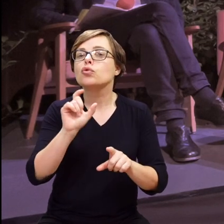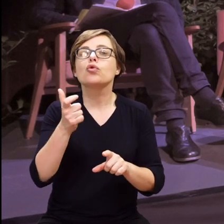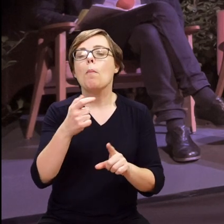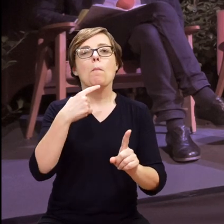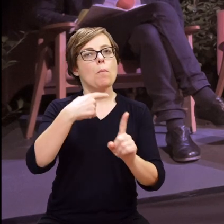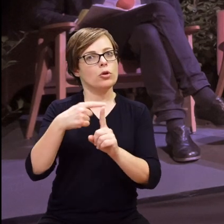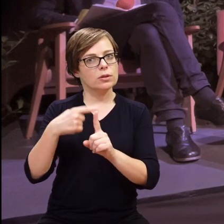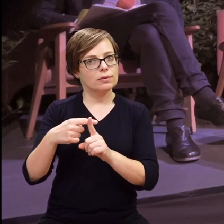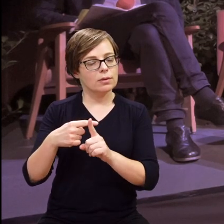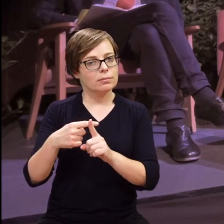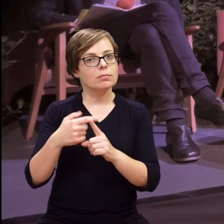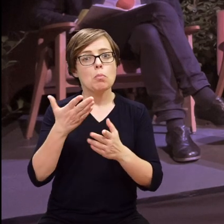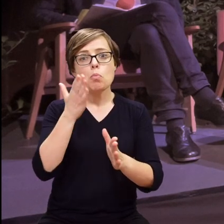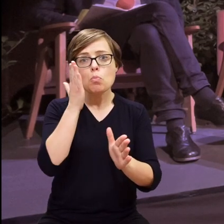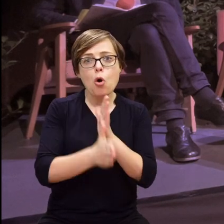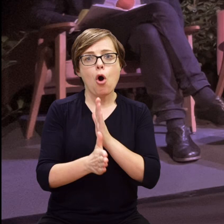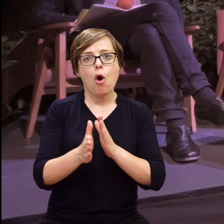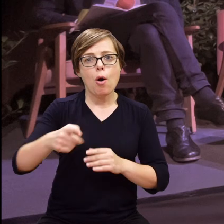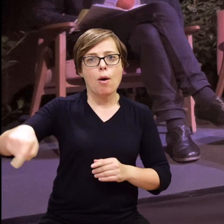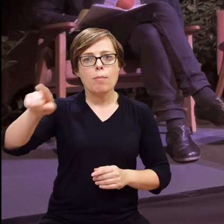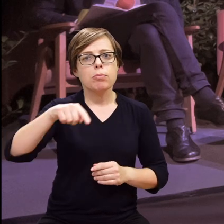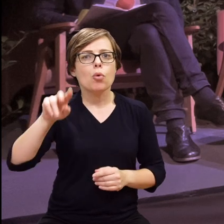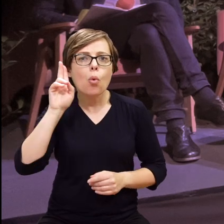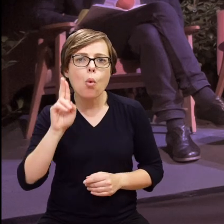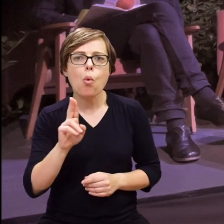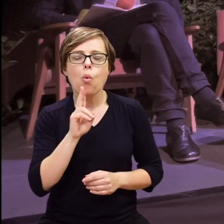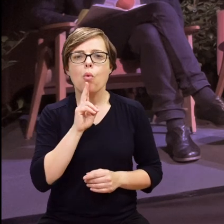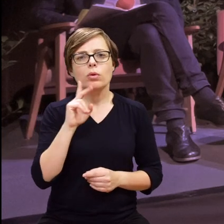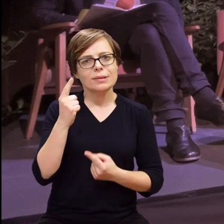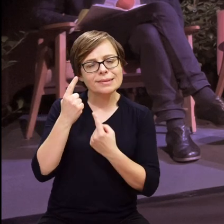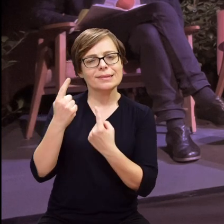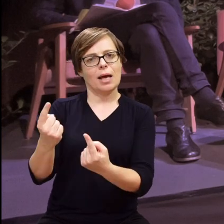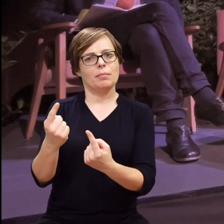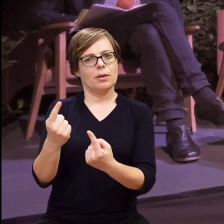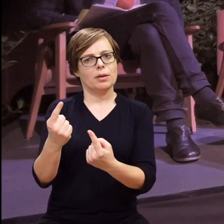jest taką też dobrą rzeczą jest to, że po prostu Gusi